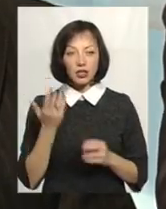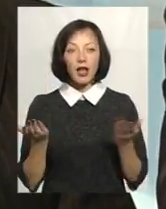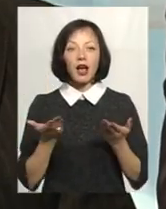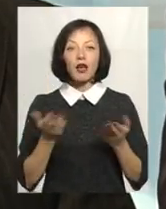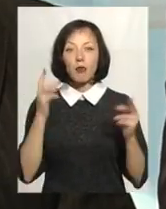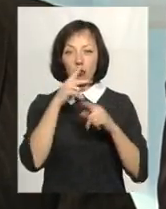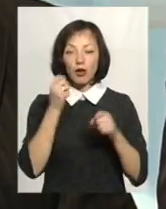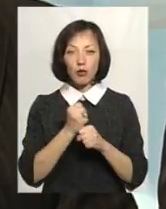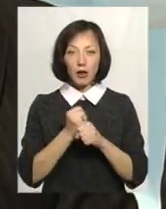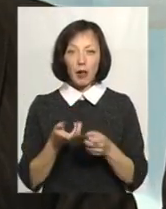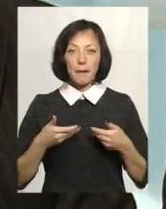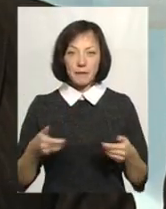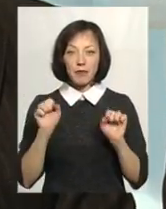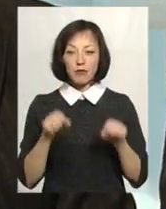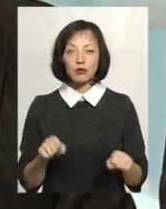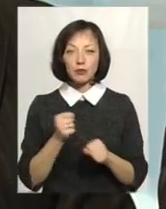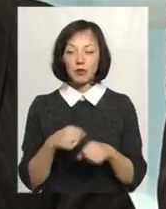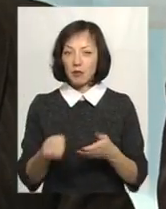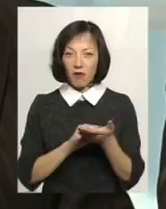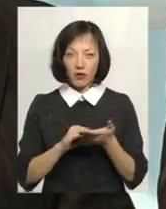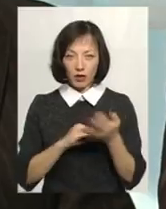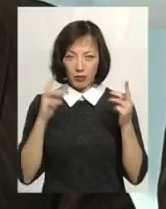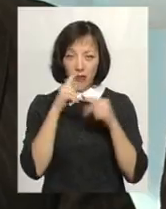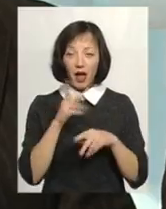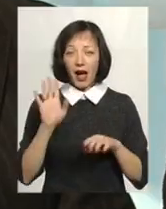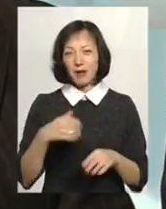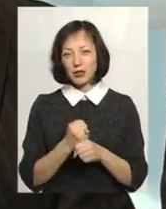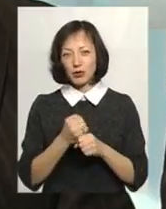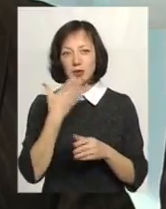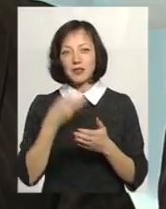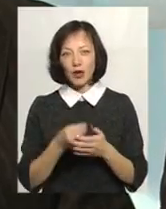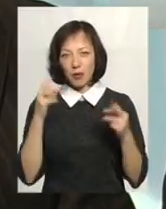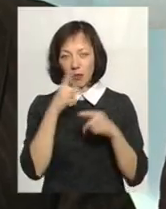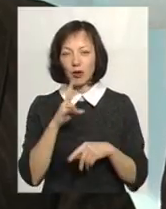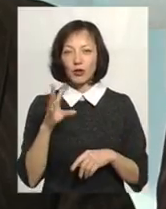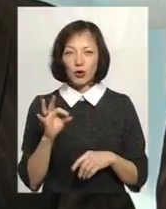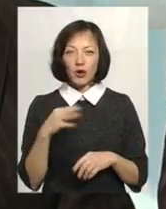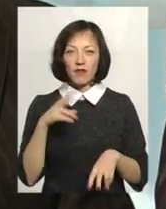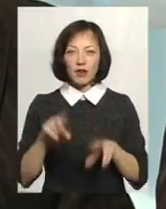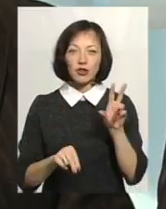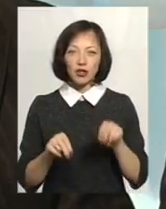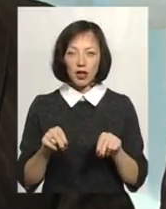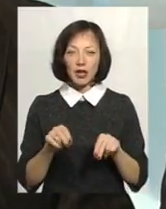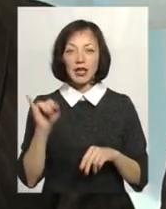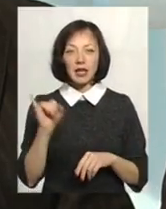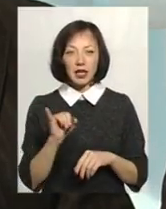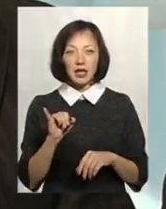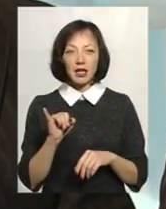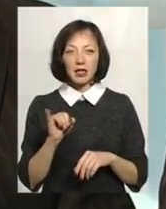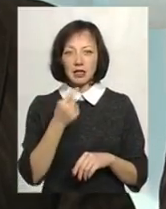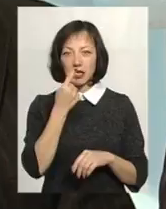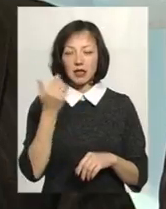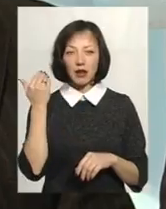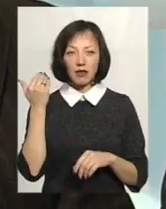які вони помилки робили, то ми можемо не робити те ж саме помилки. Хай ми зробимо свої помилки. Але, я вважаю, і буквально